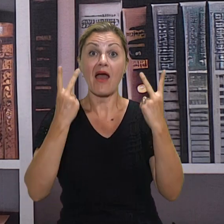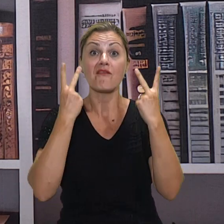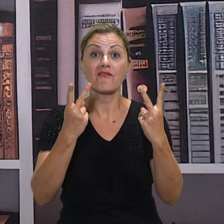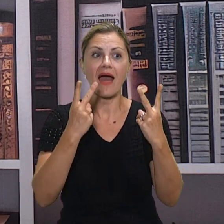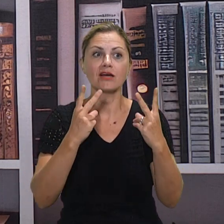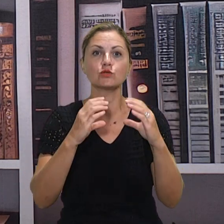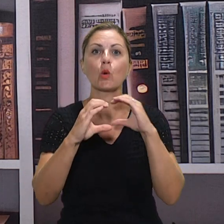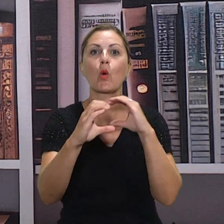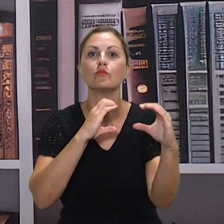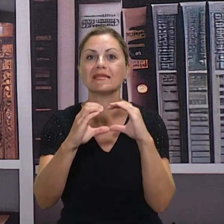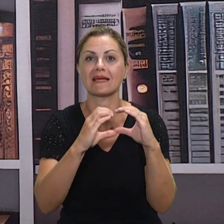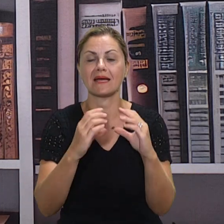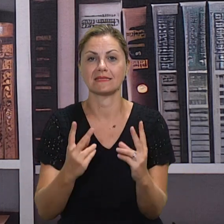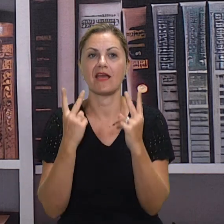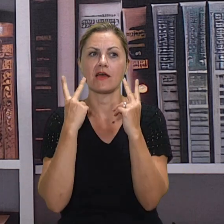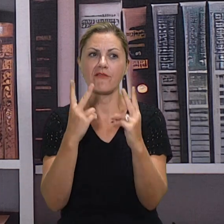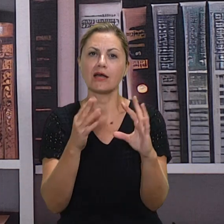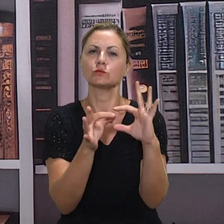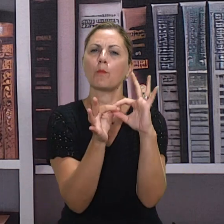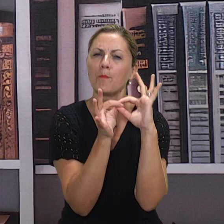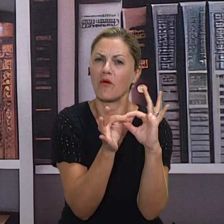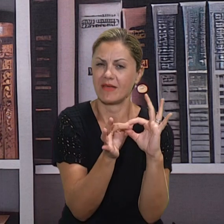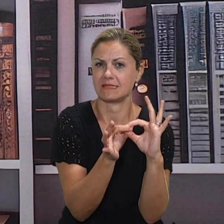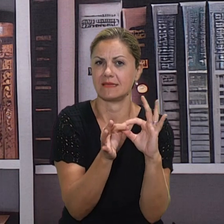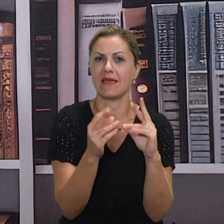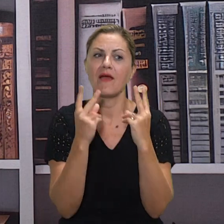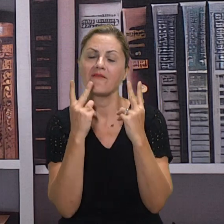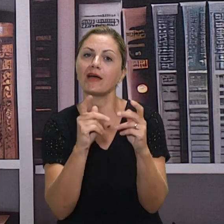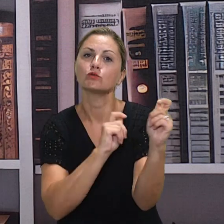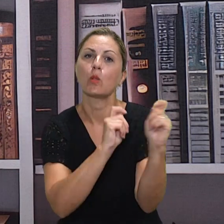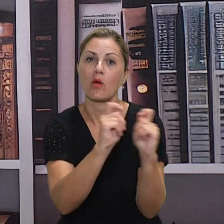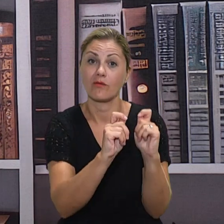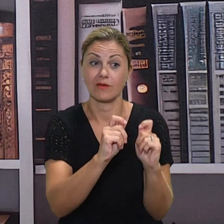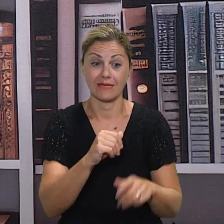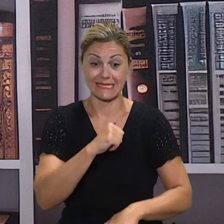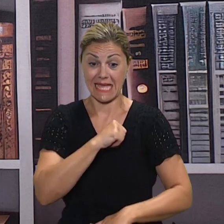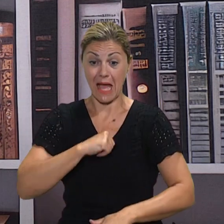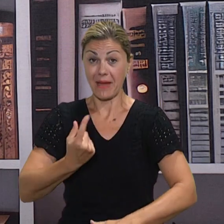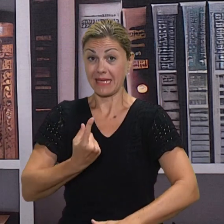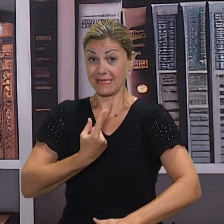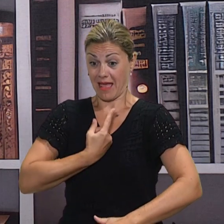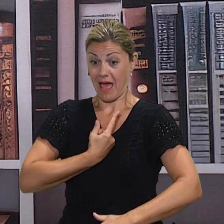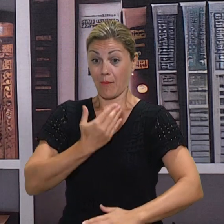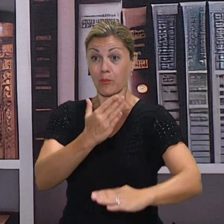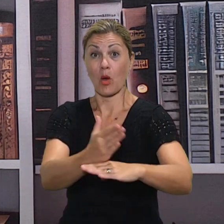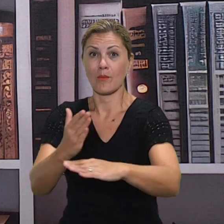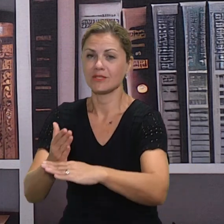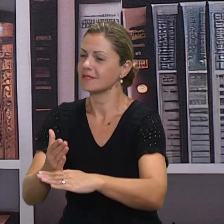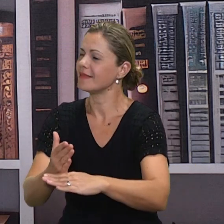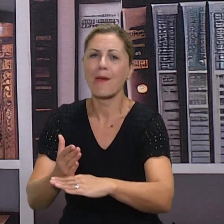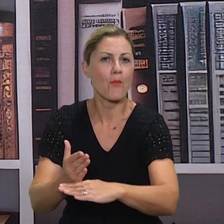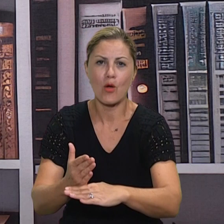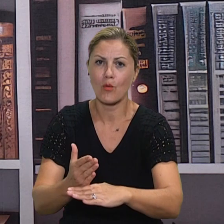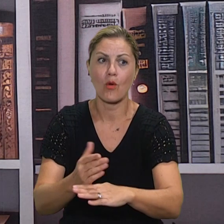generacija, do sada u istinu nije bilo nikakvih problema s njima. Ja sama u tome ne mogu. Potrebni su mi roditelji.